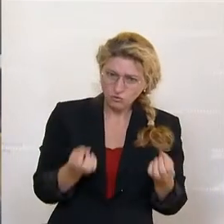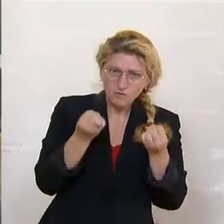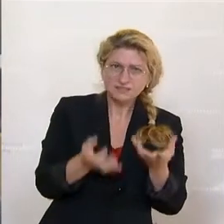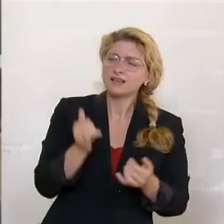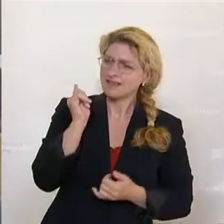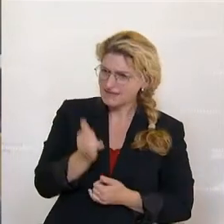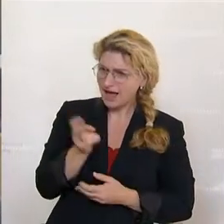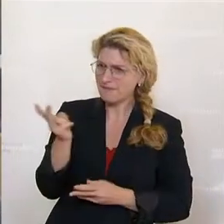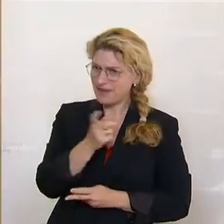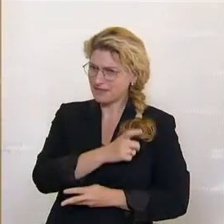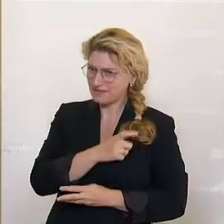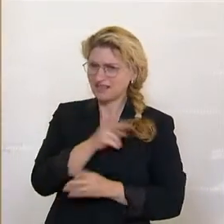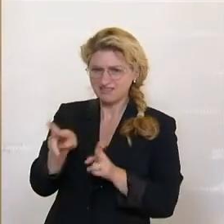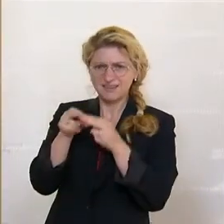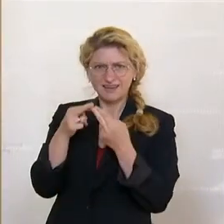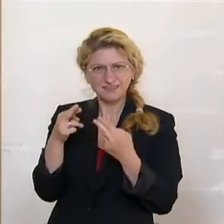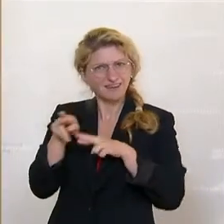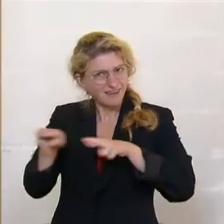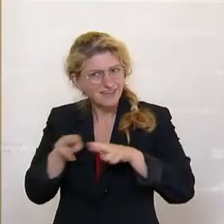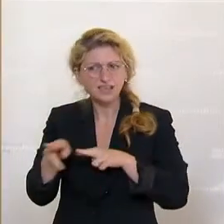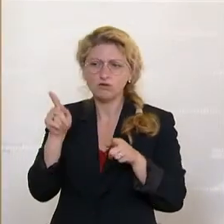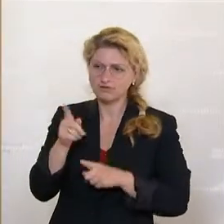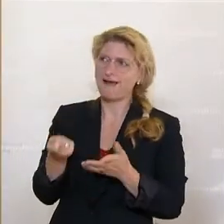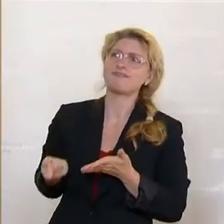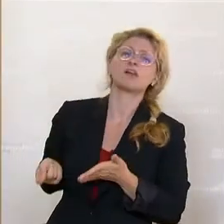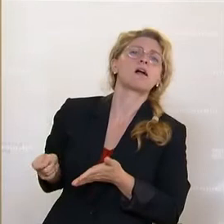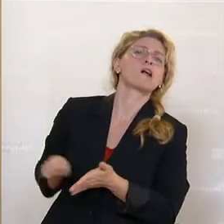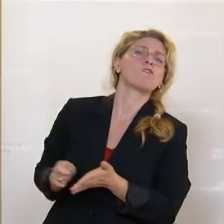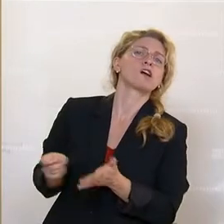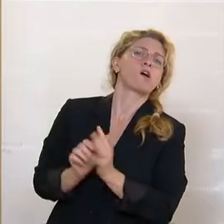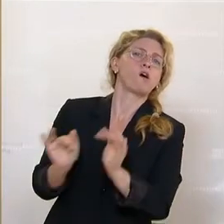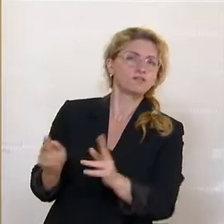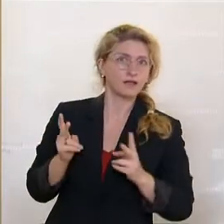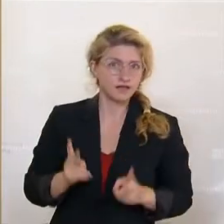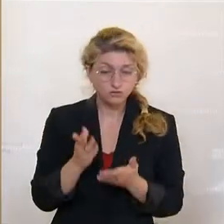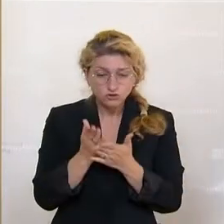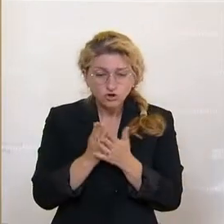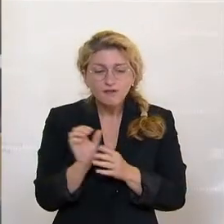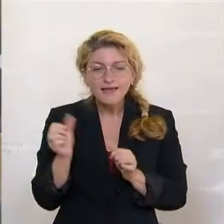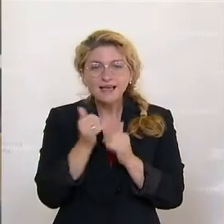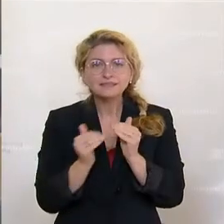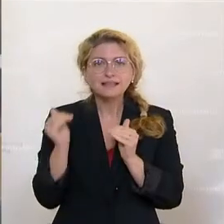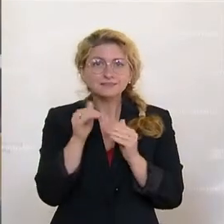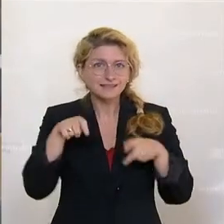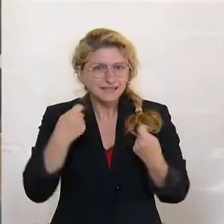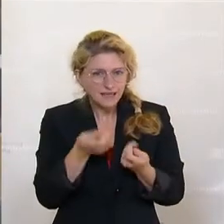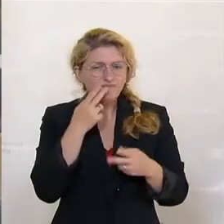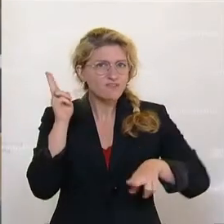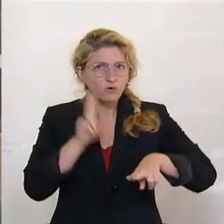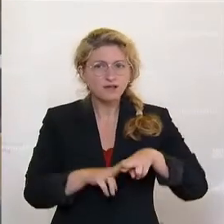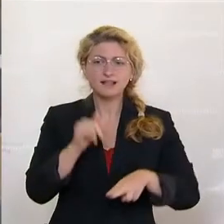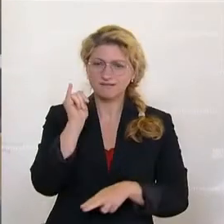ehrlich, es gibt bereits eine erstinstanzliche Verurteilung, wo schon festgestellt wurde, ja, diese